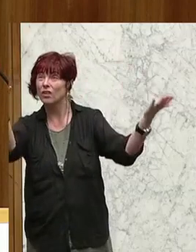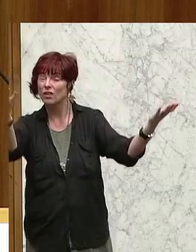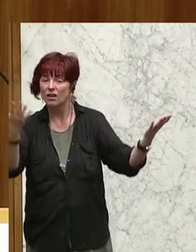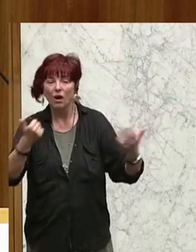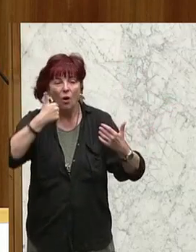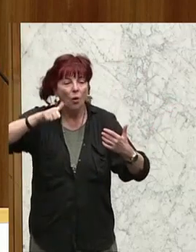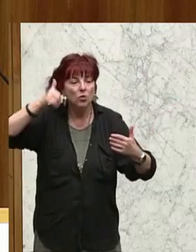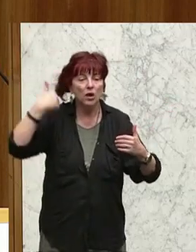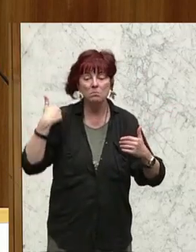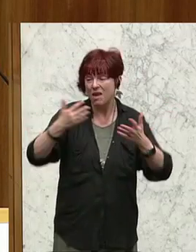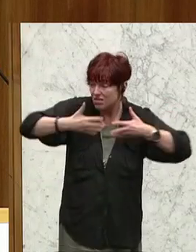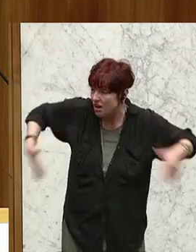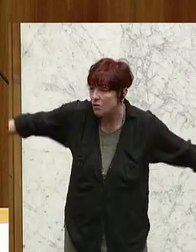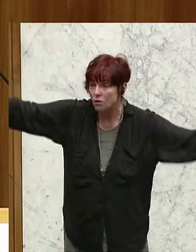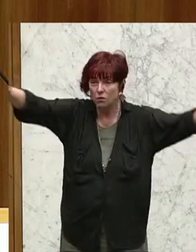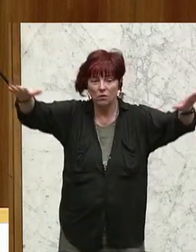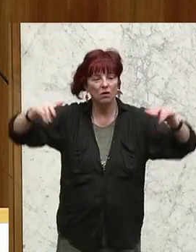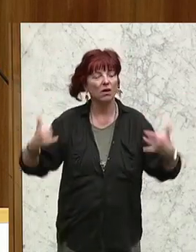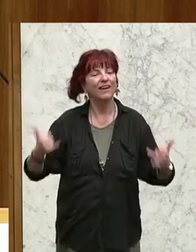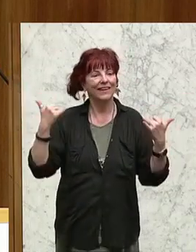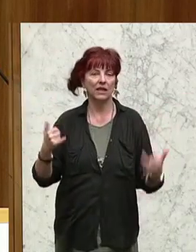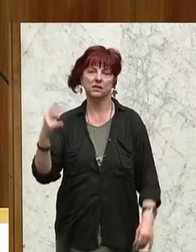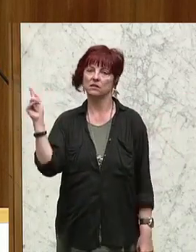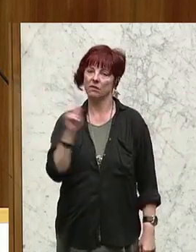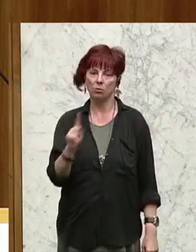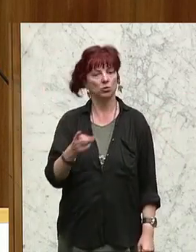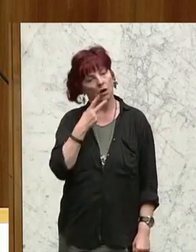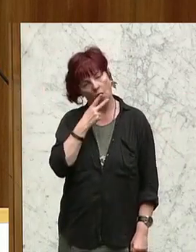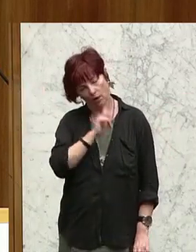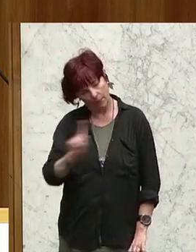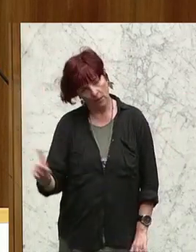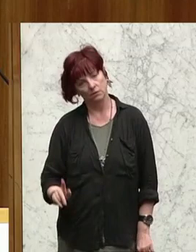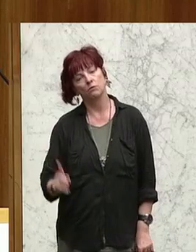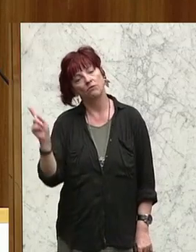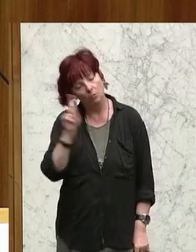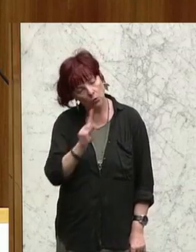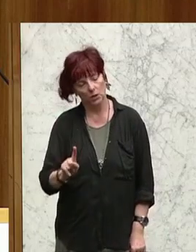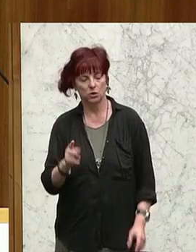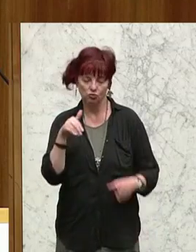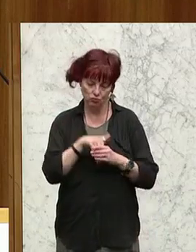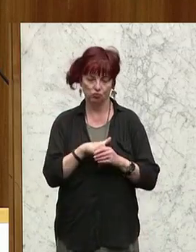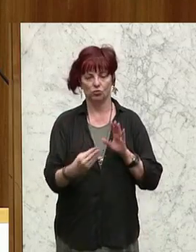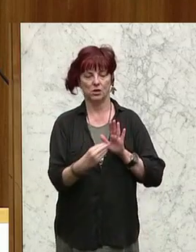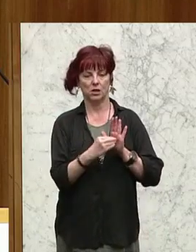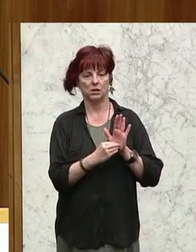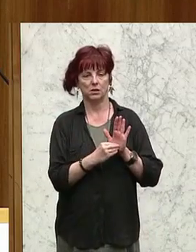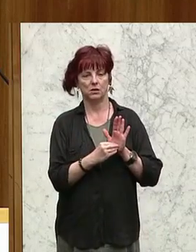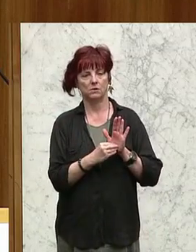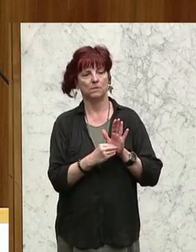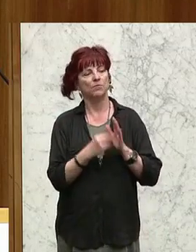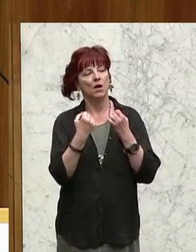herum, kann da keiner stehen, dann ist das jetzt verboten. Das ist verboten, steht im Gesetz so drinnen, im